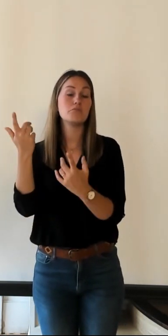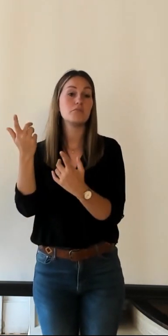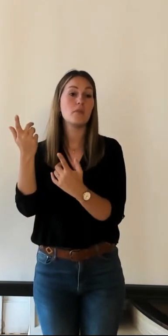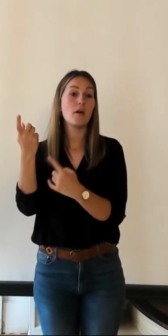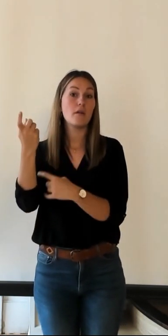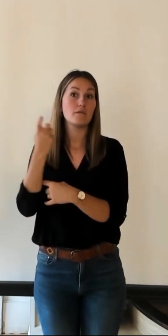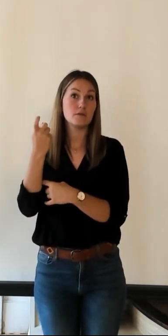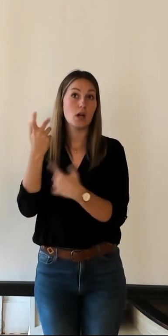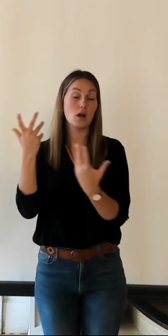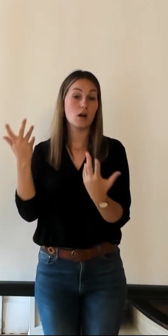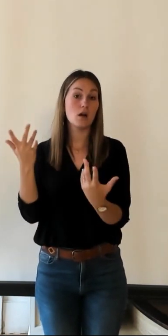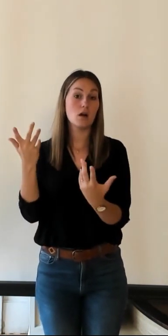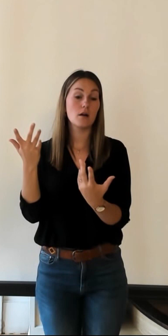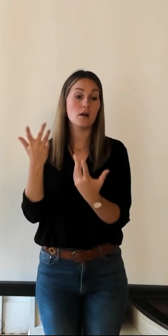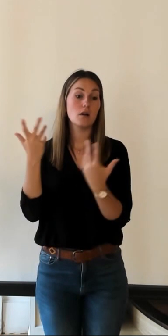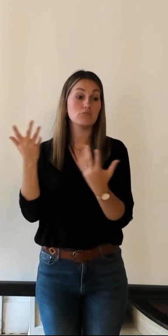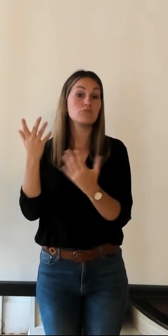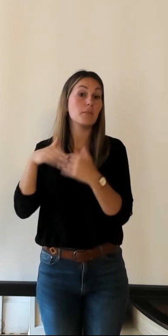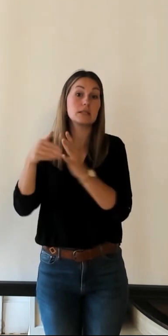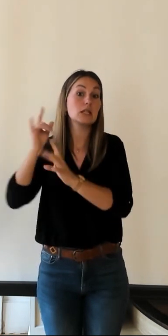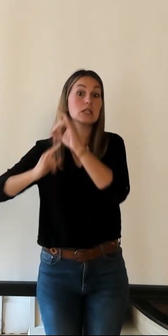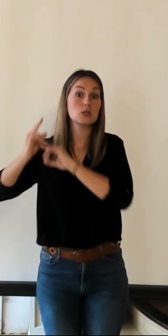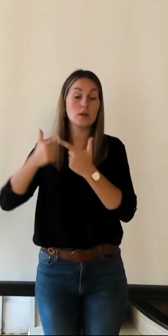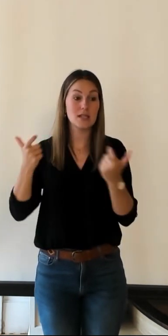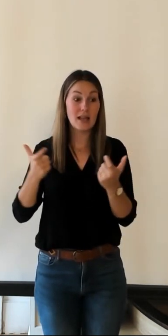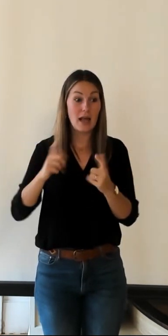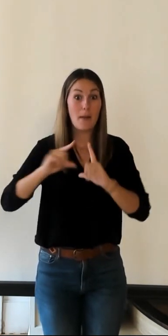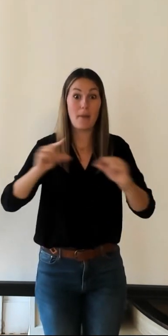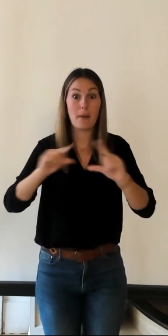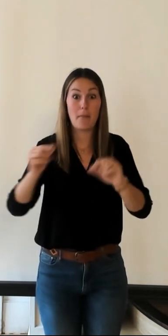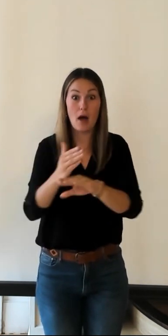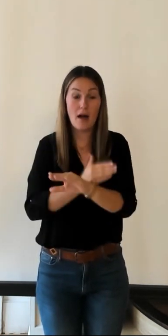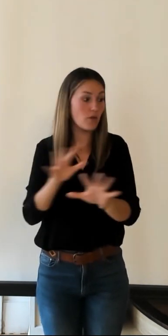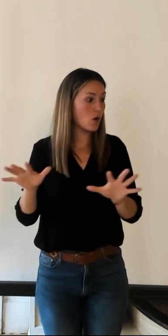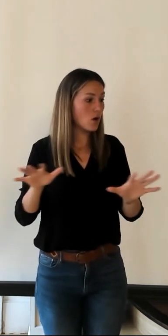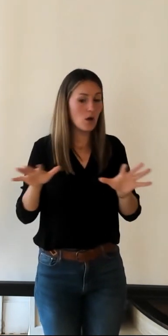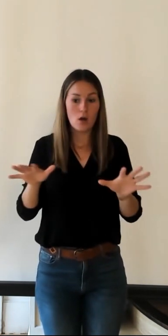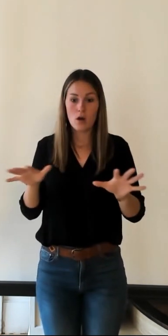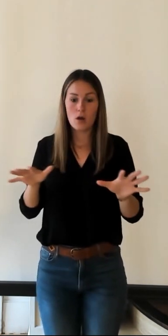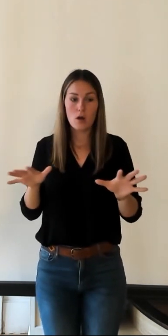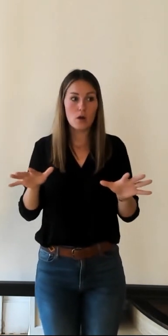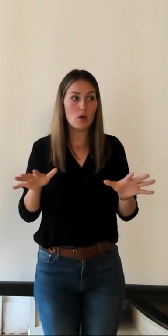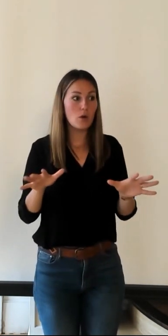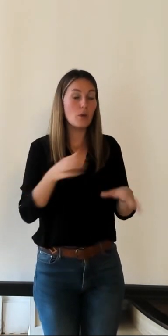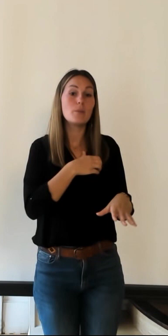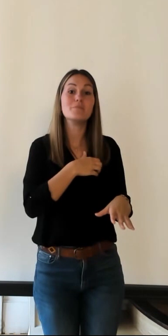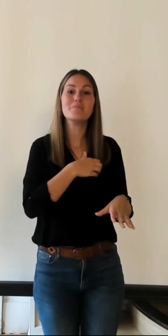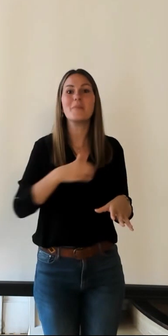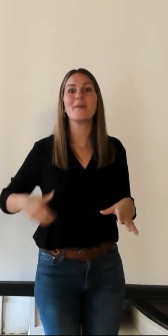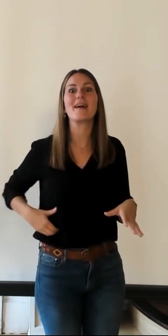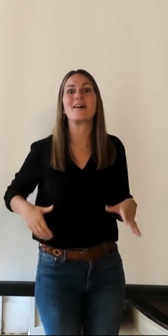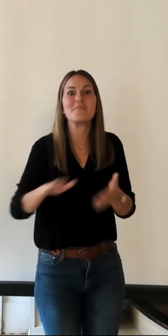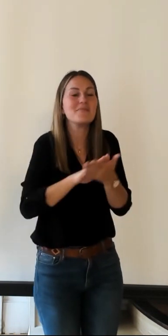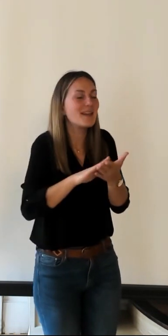aussi conservateur dans le domaine historique et avant de nous quitter au nom de la municipalité Anne